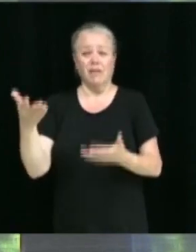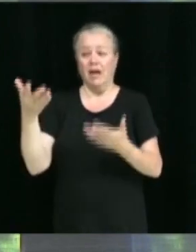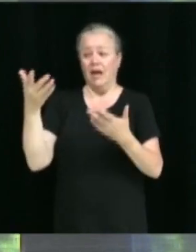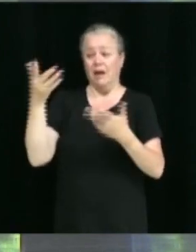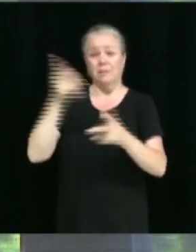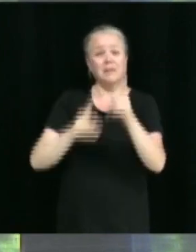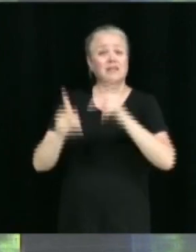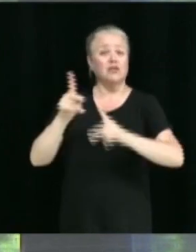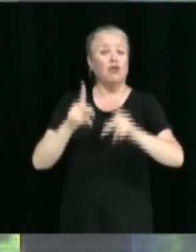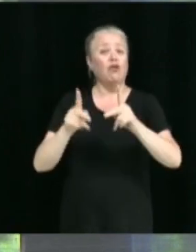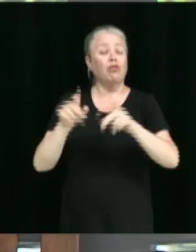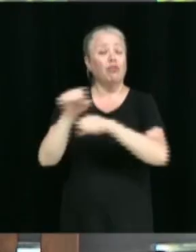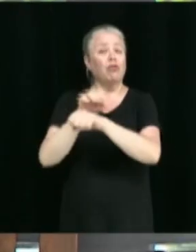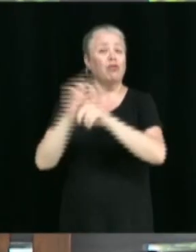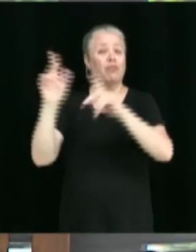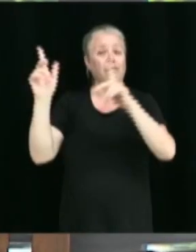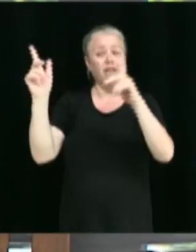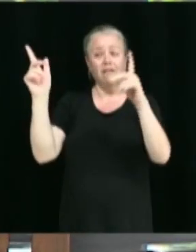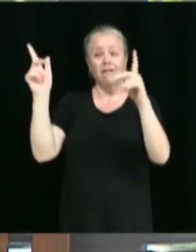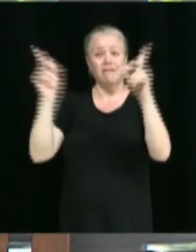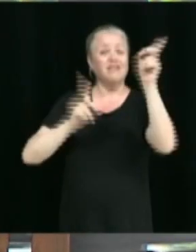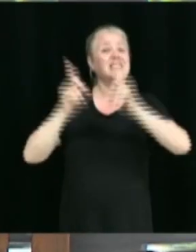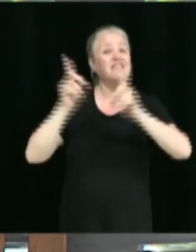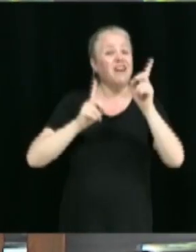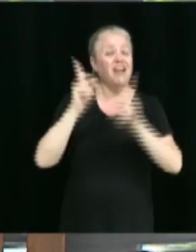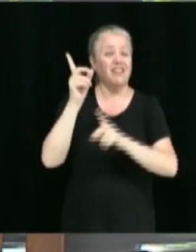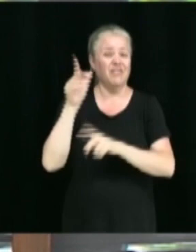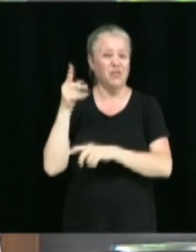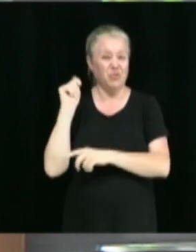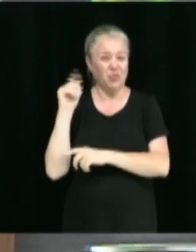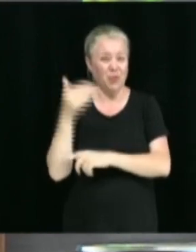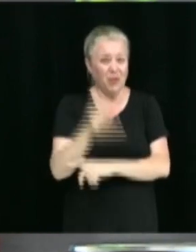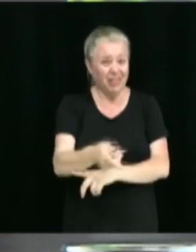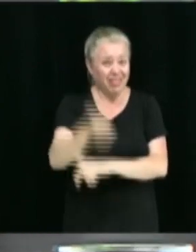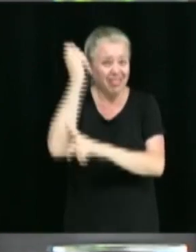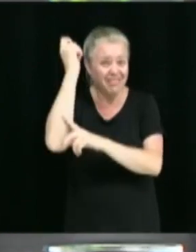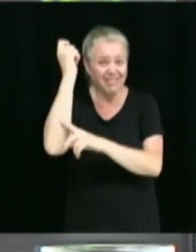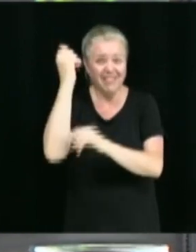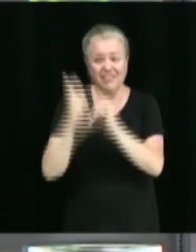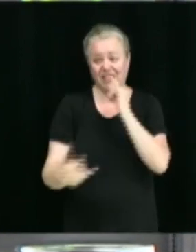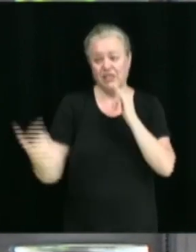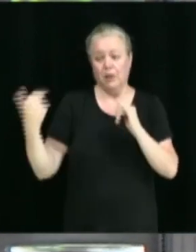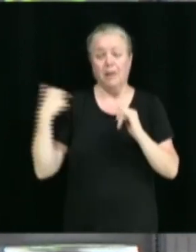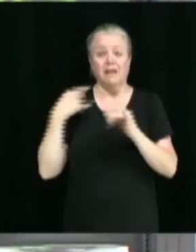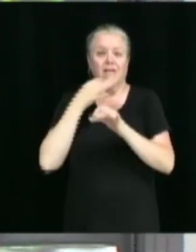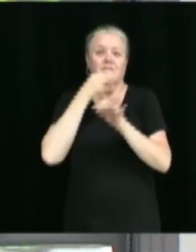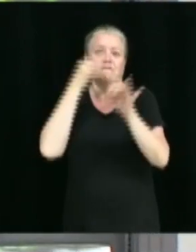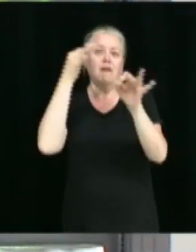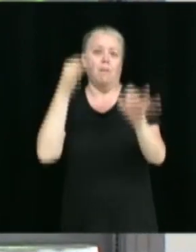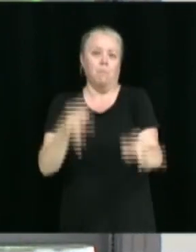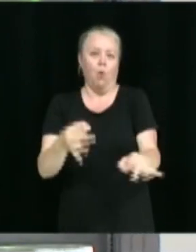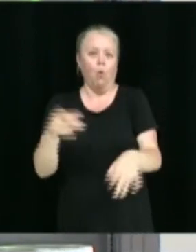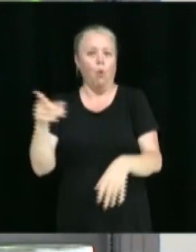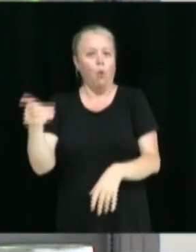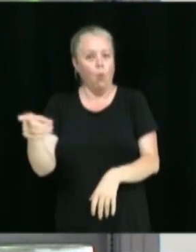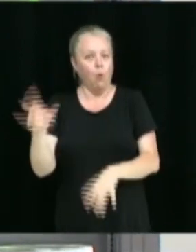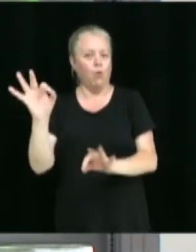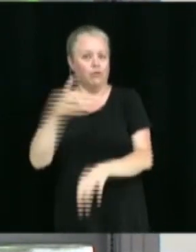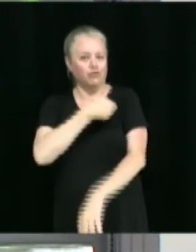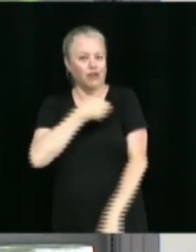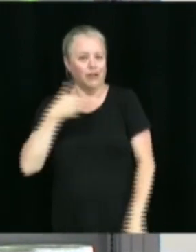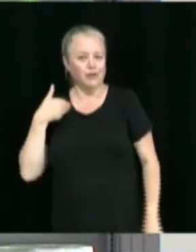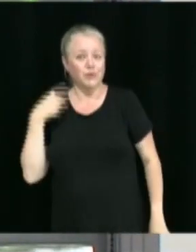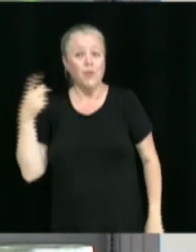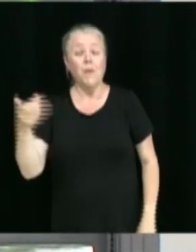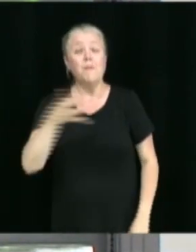Truite qui s'est déroulé en fin de semaine. Beau temps, Mère Nature était de leur côté, mais on a vu des sourires, notamment d'enfants, qui en étaient